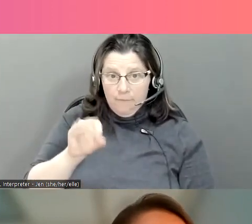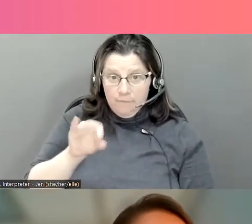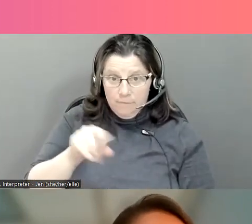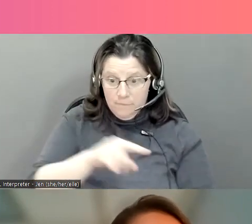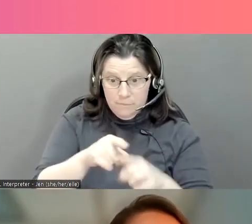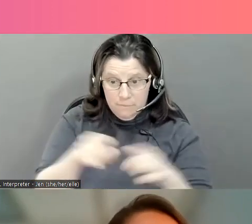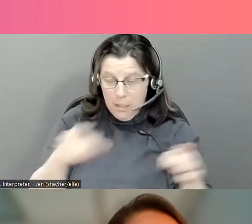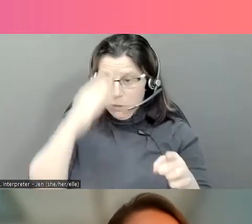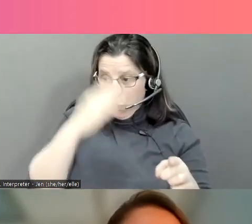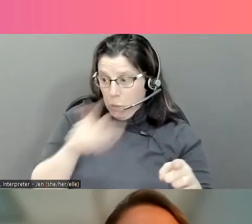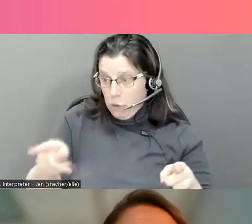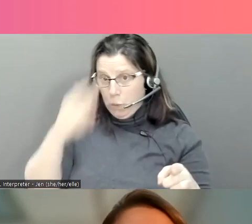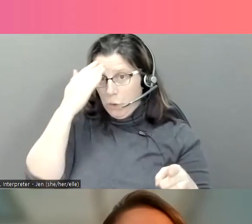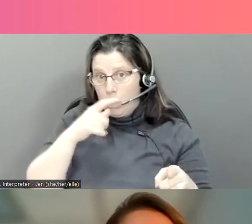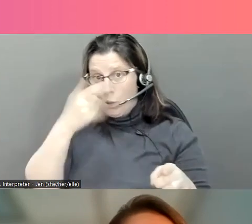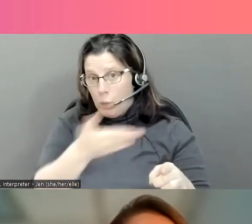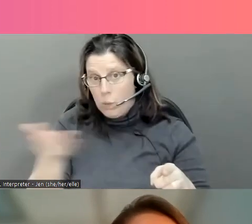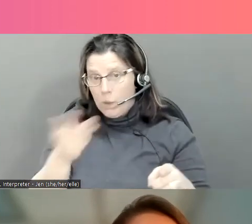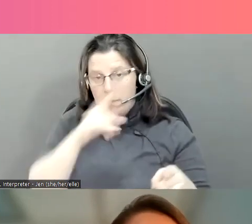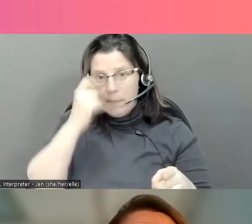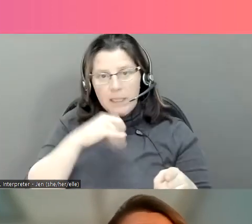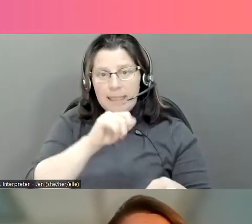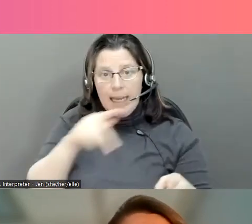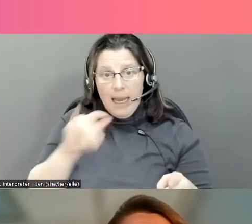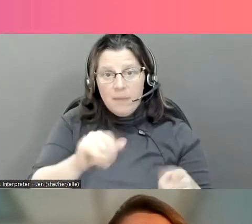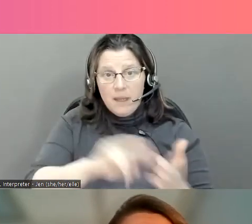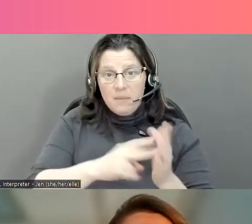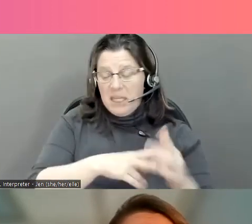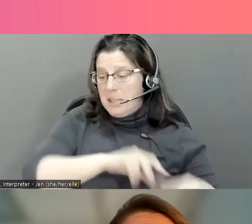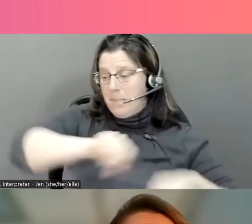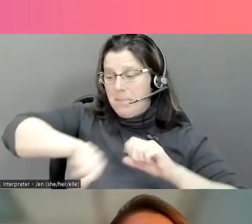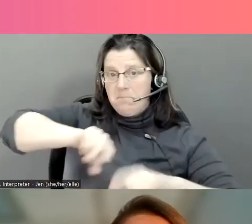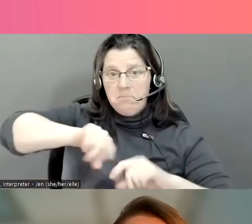cela les aurait empêchés de dire autant de choses si ce n'était pas anonyme parce que sur cette application,